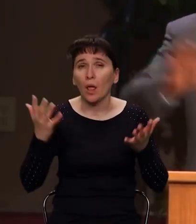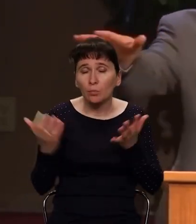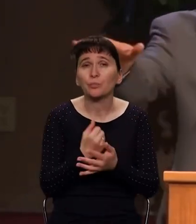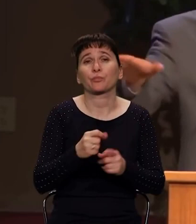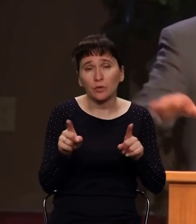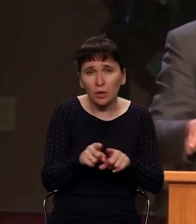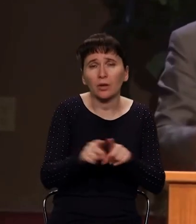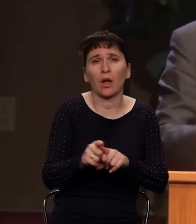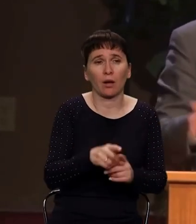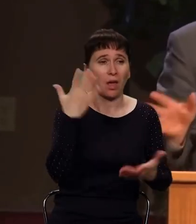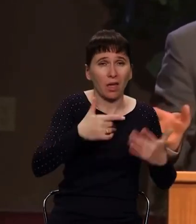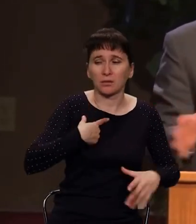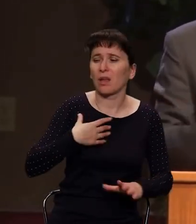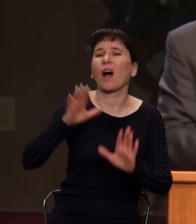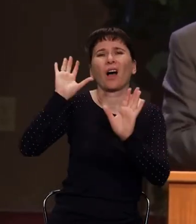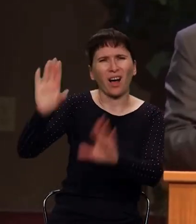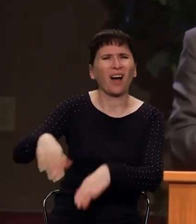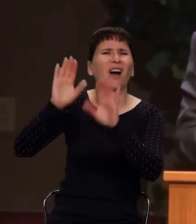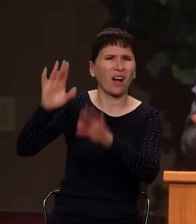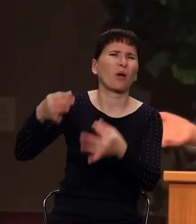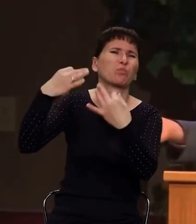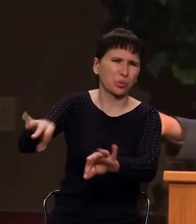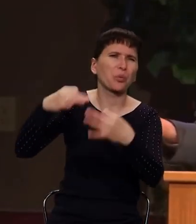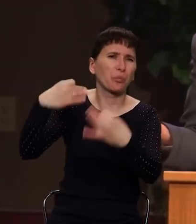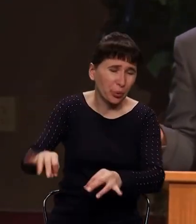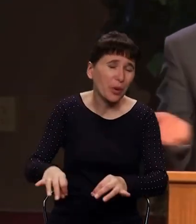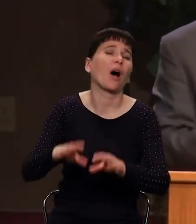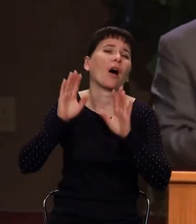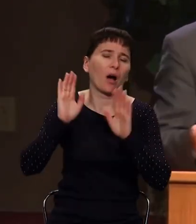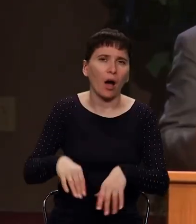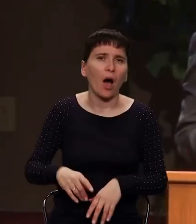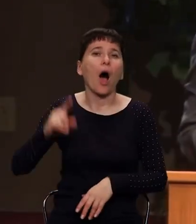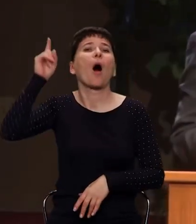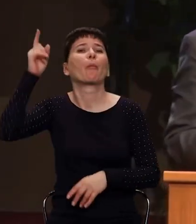и наказание от Бога, оно очень разное. В данном случае Бог дал ей время,